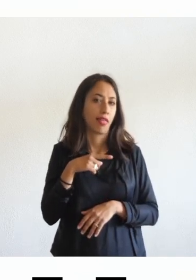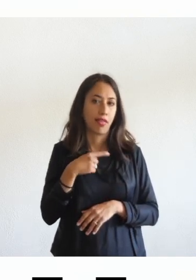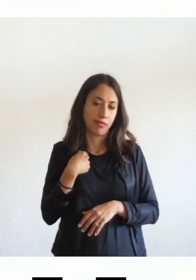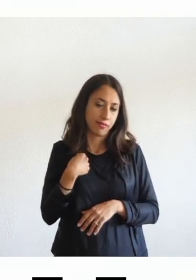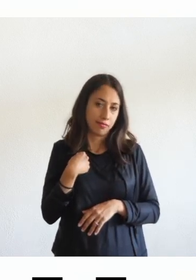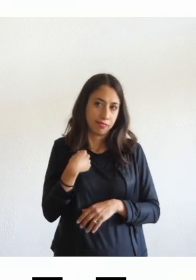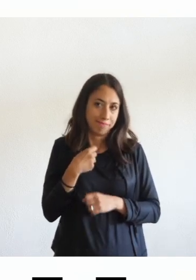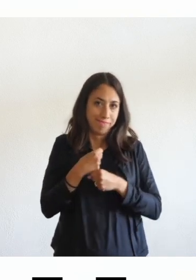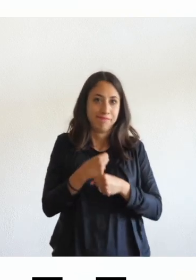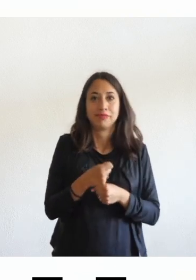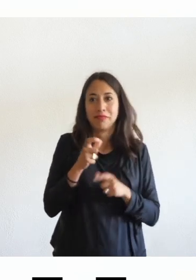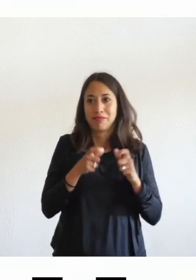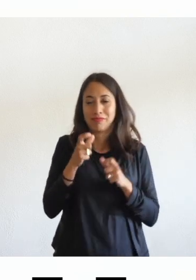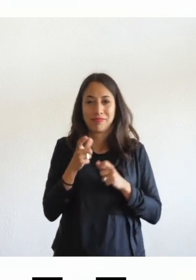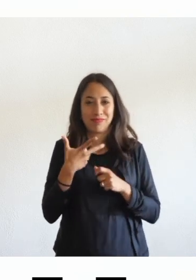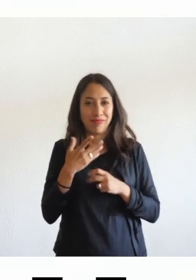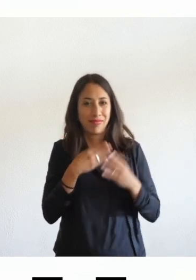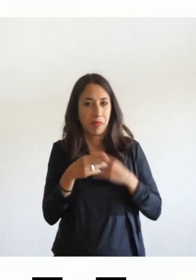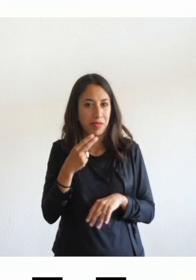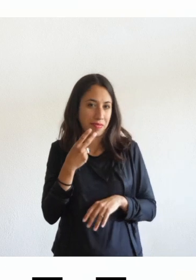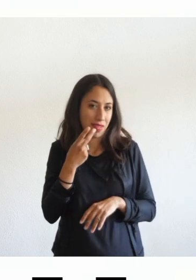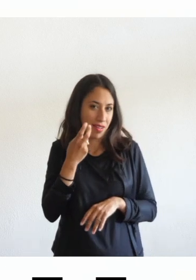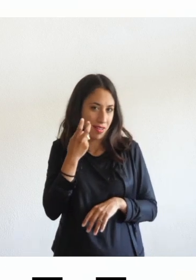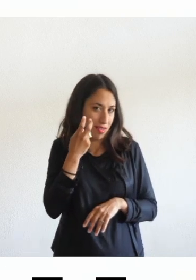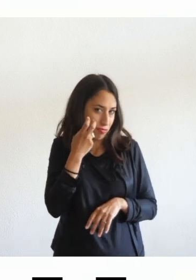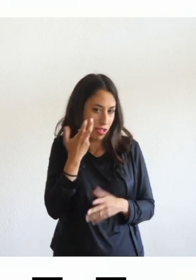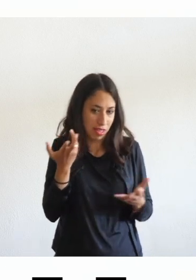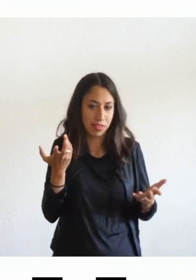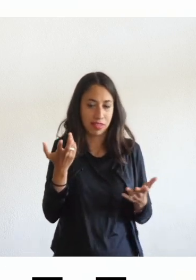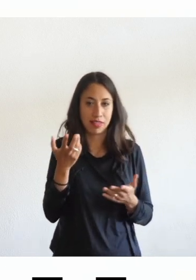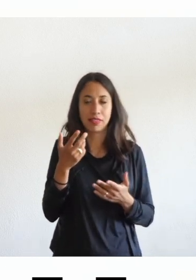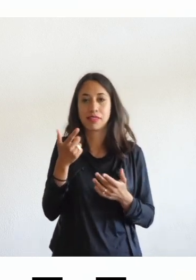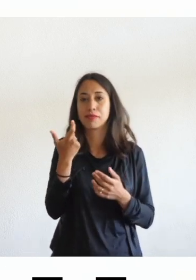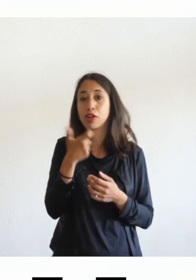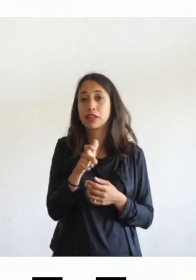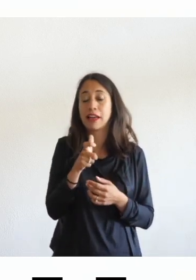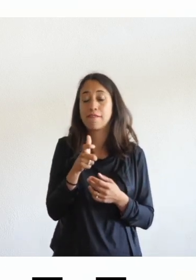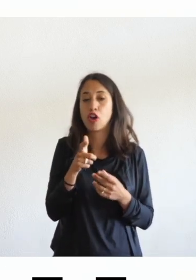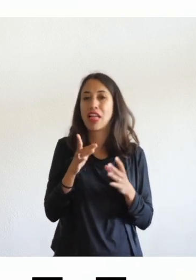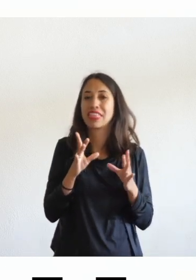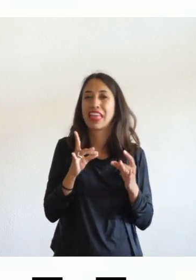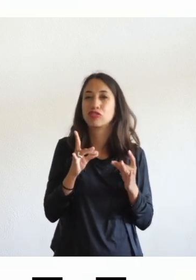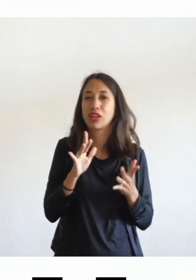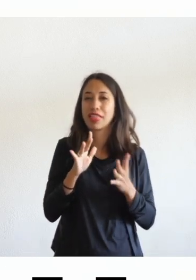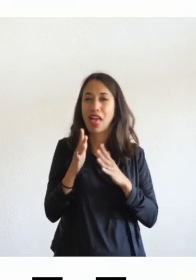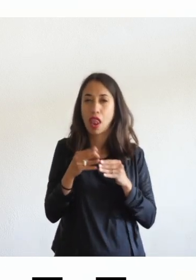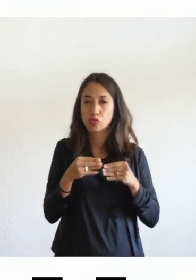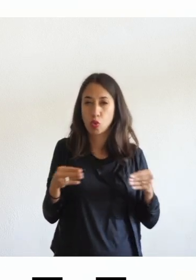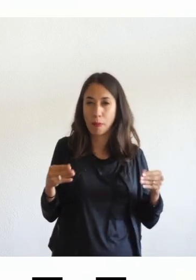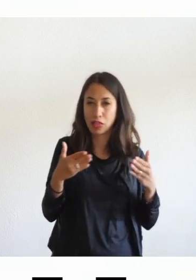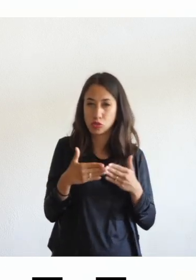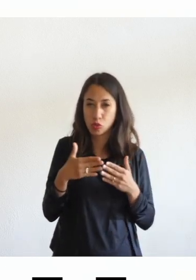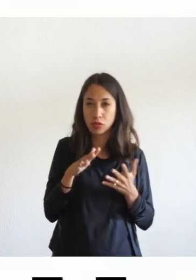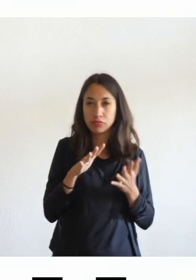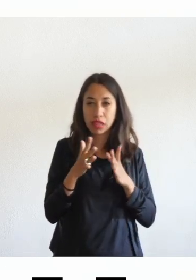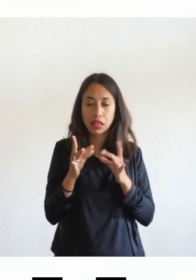visiva di quanto questa digitalizzazione degli strumenti di studio